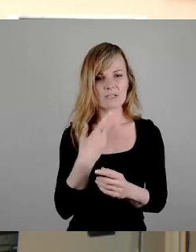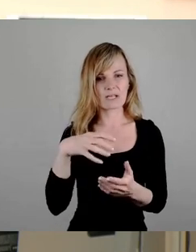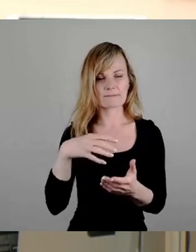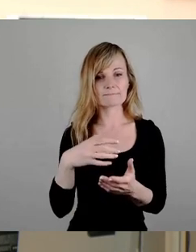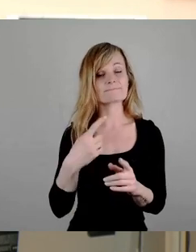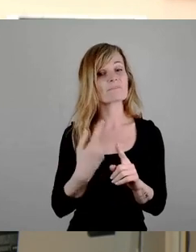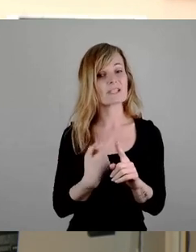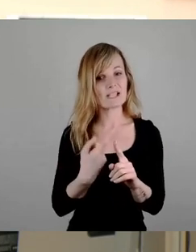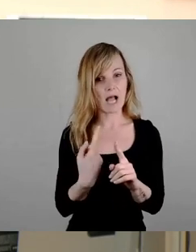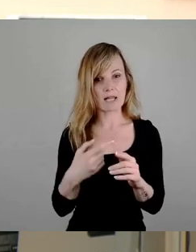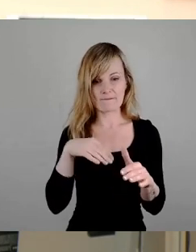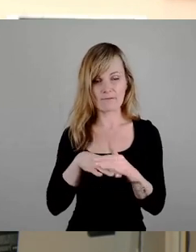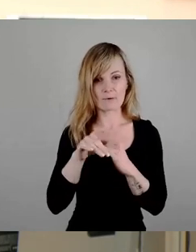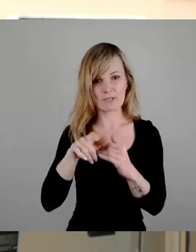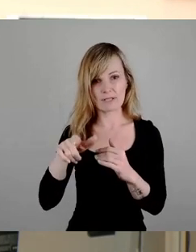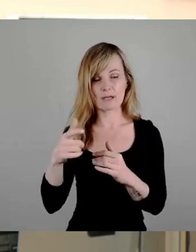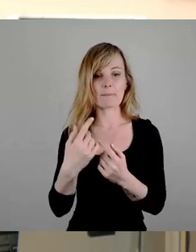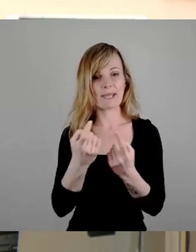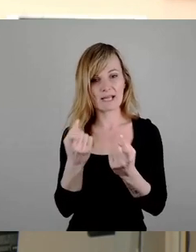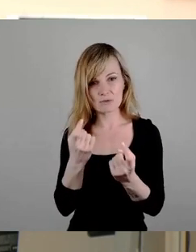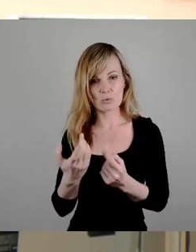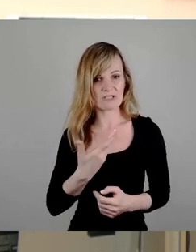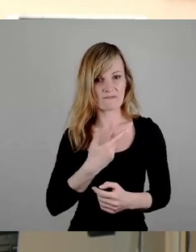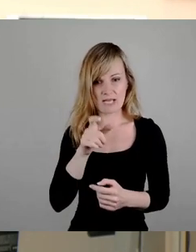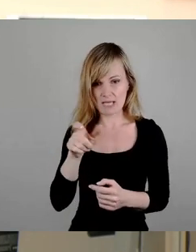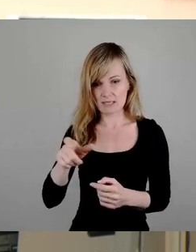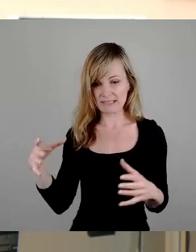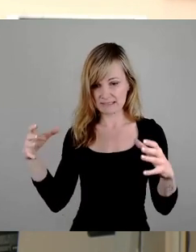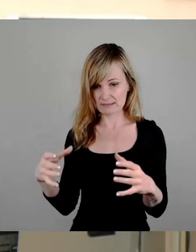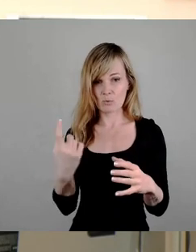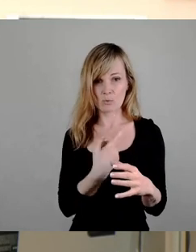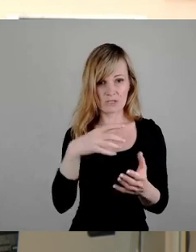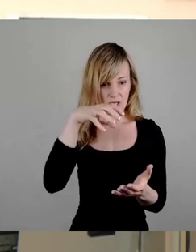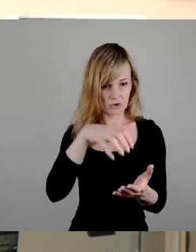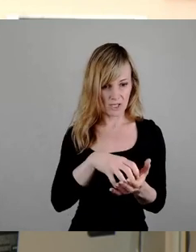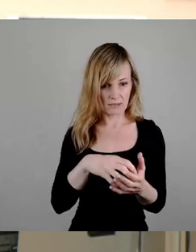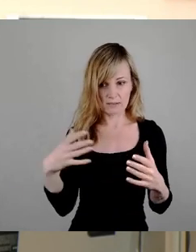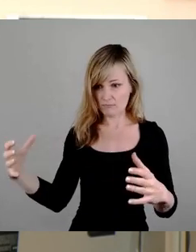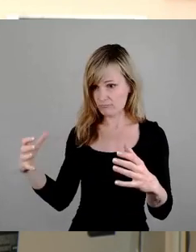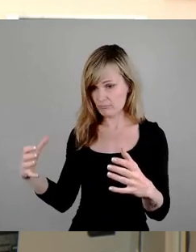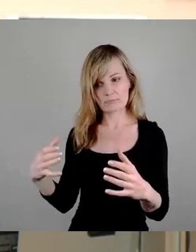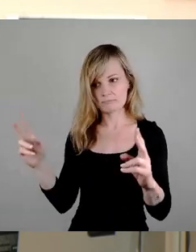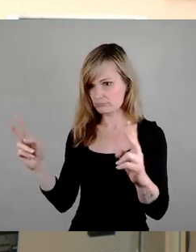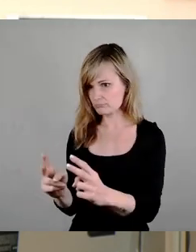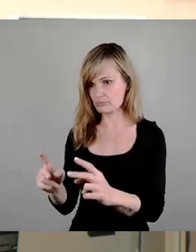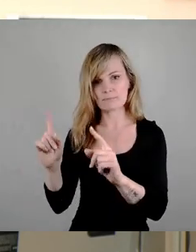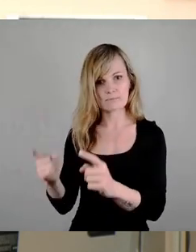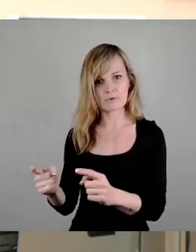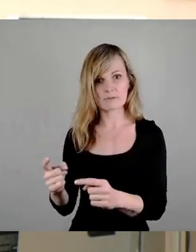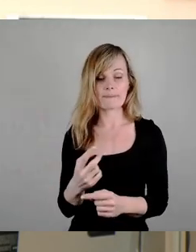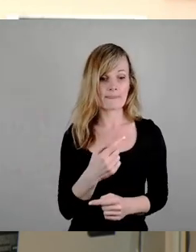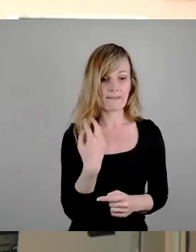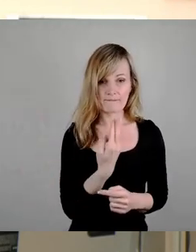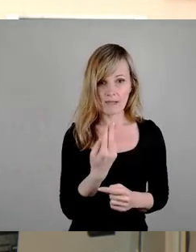unserer Stadt zugewiesenen Migrationswilligen umgehend und deutlich zu reduzieren, um denen helfen zu können, die unsere Hilfe